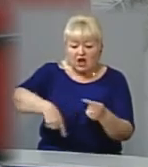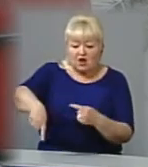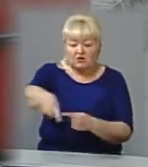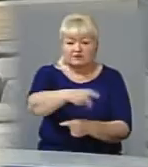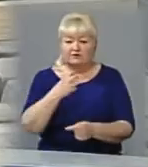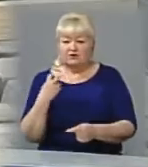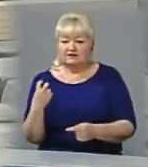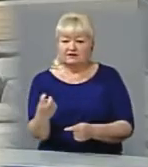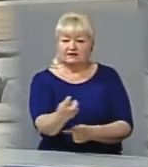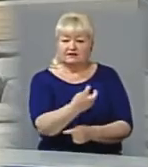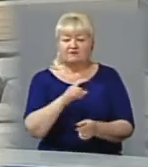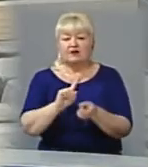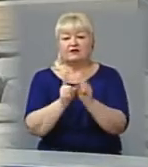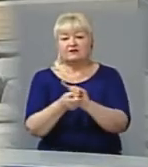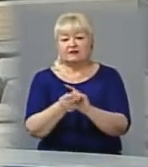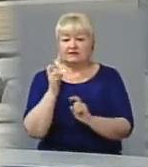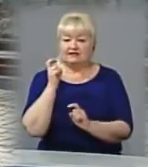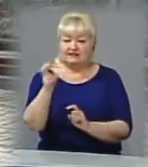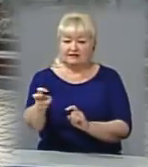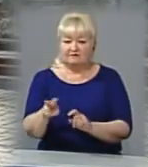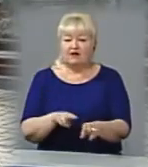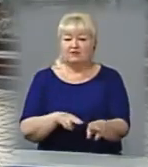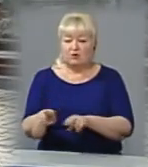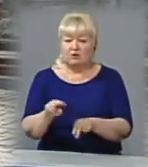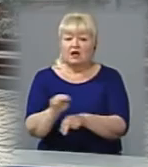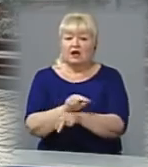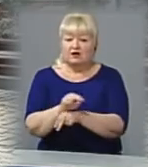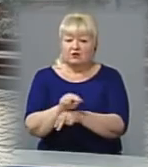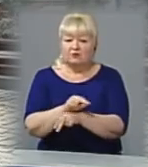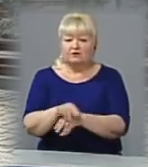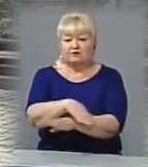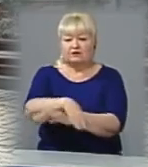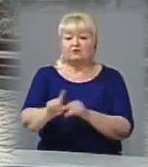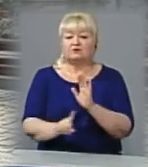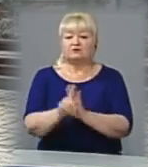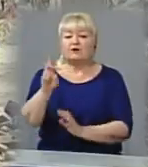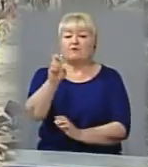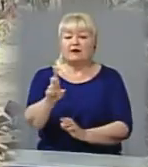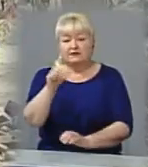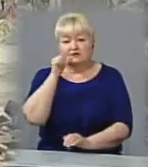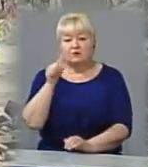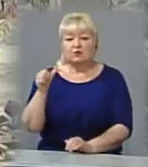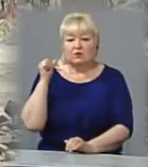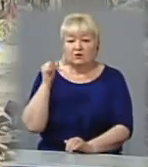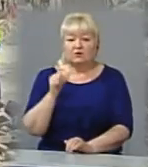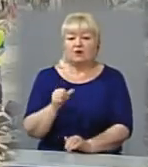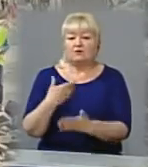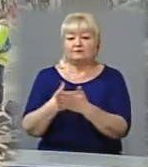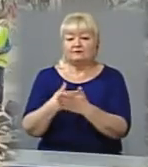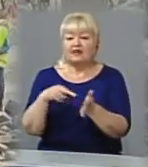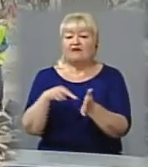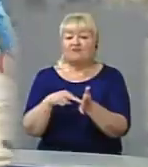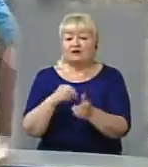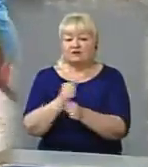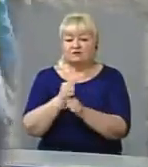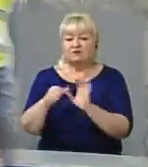-Пасічна та замінити трамвайну колію. Нагадаю, ремонтувати Личаківську розпочали ще у березні минулого року. Орієнтовна вартість